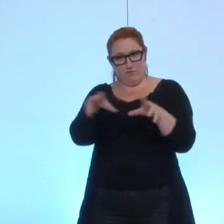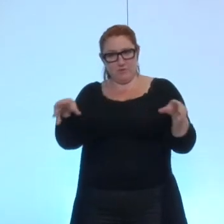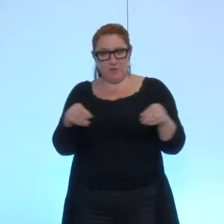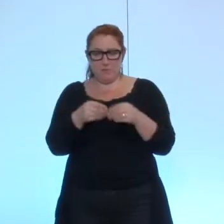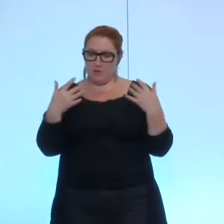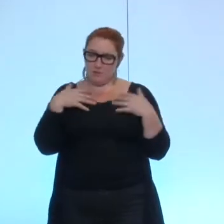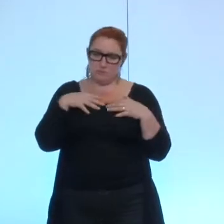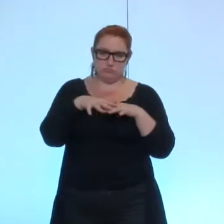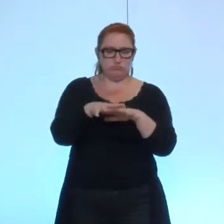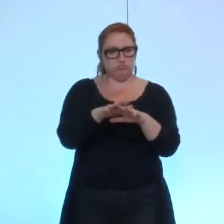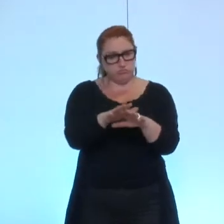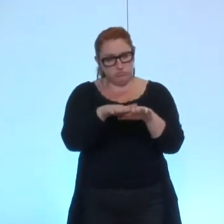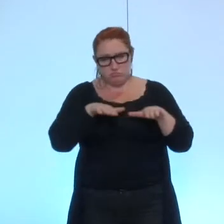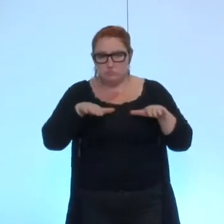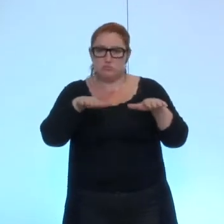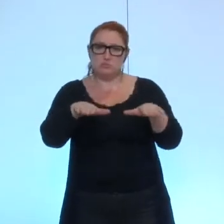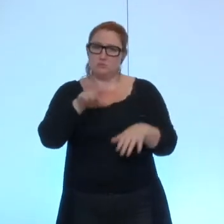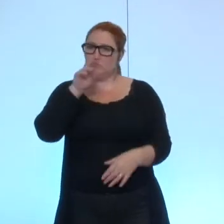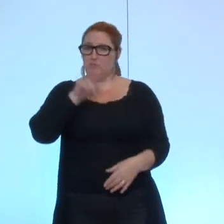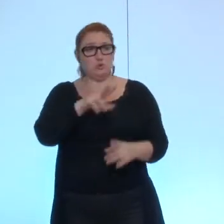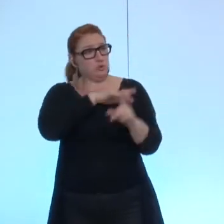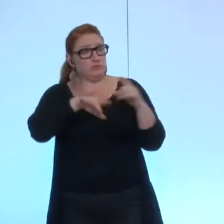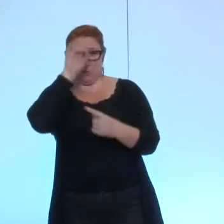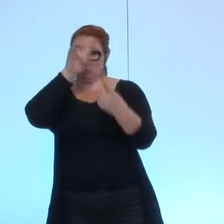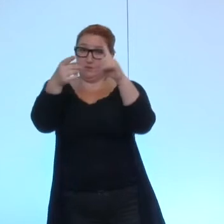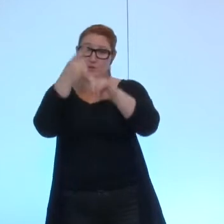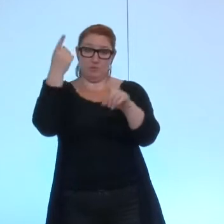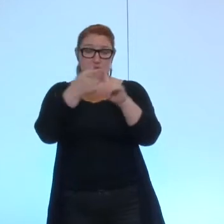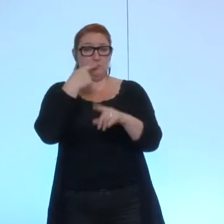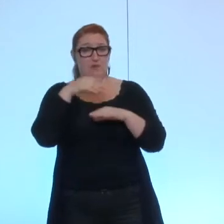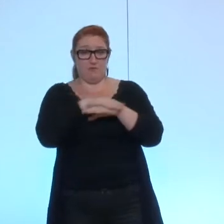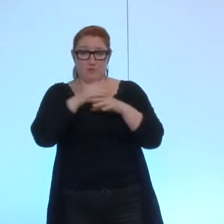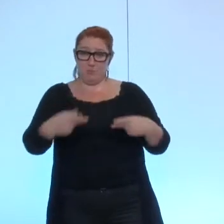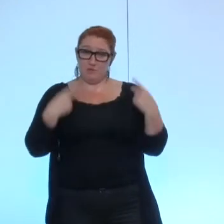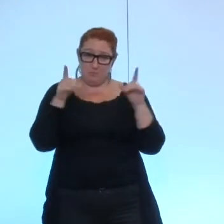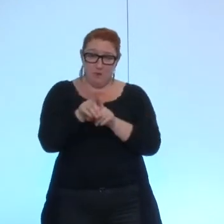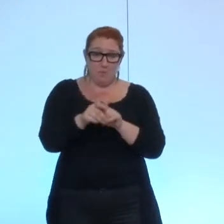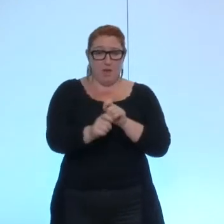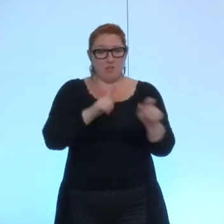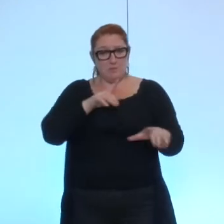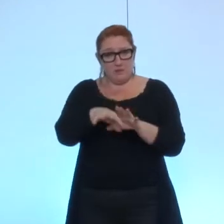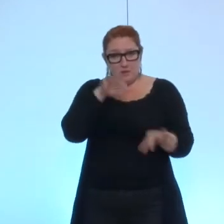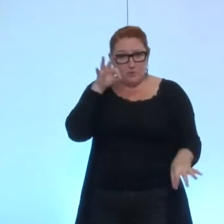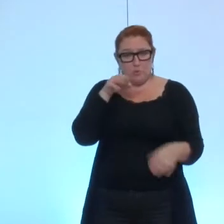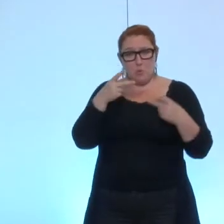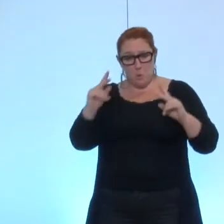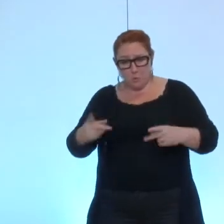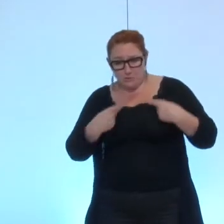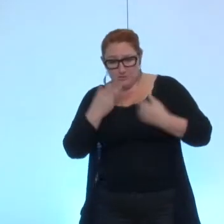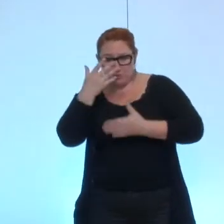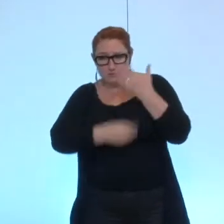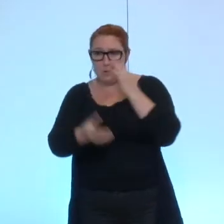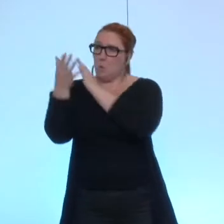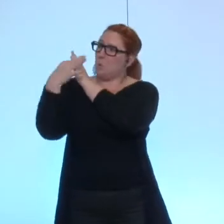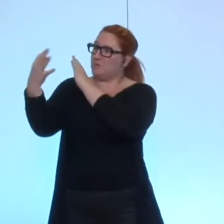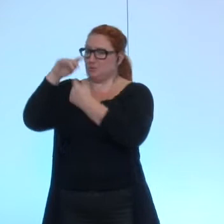société. Il en est de même pour la vie politique. Indemnité d'élus, autorisation d'absence, cotisation, qui nous permettent d'avoir une protection